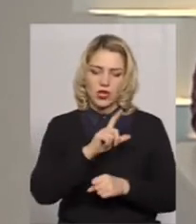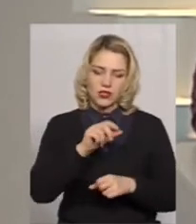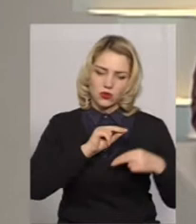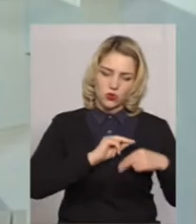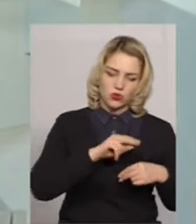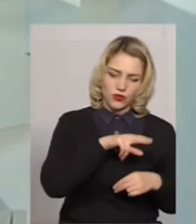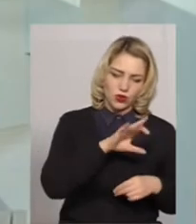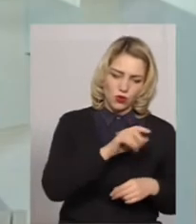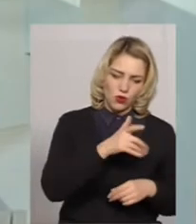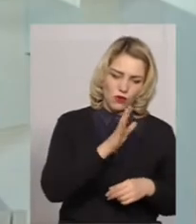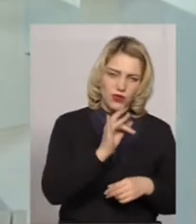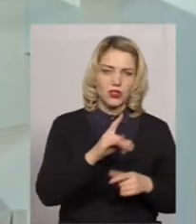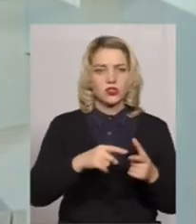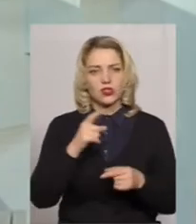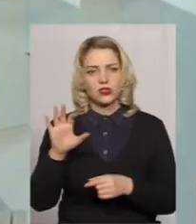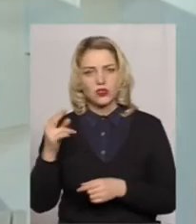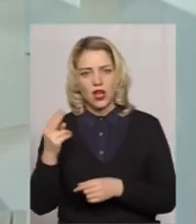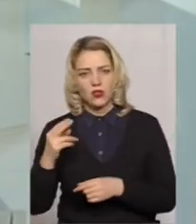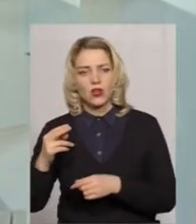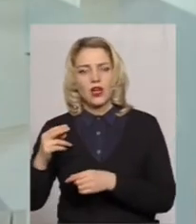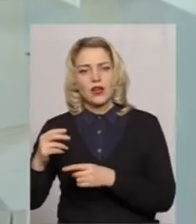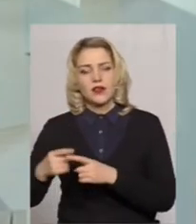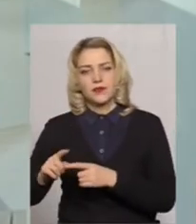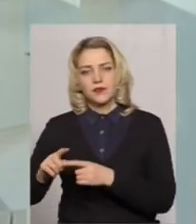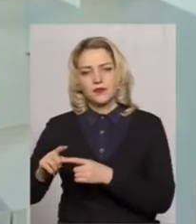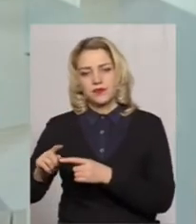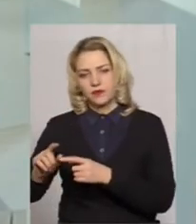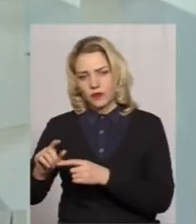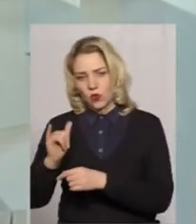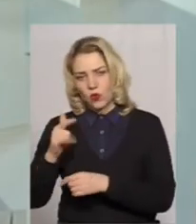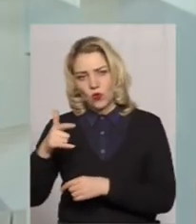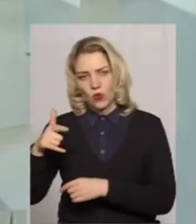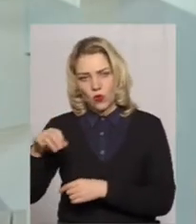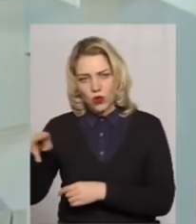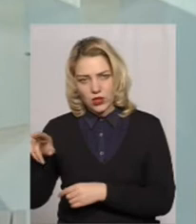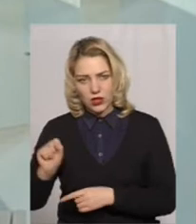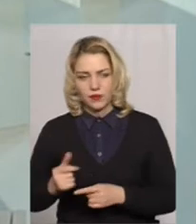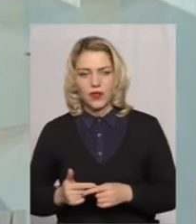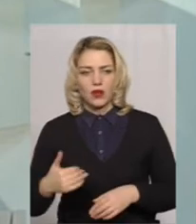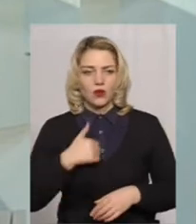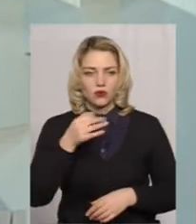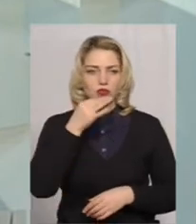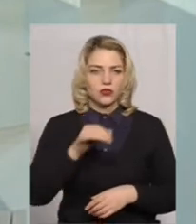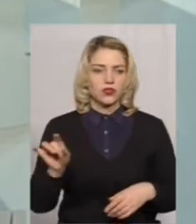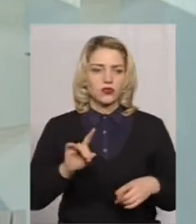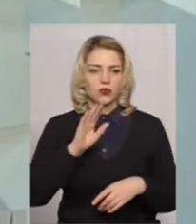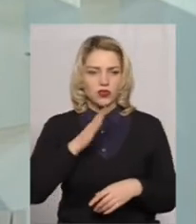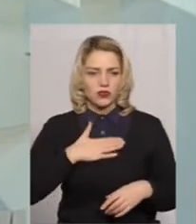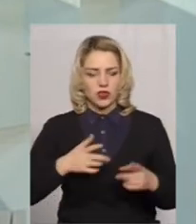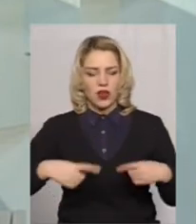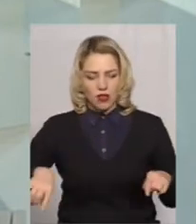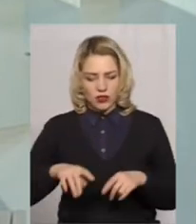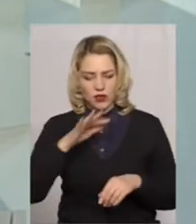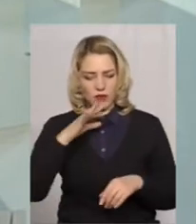проголюють? Так, хочу зазначити, що такі підприємства в нашої будівельної галузі, по місту, які вже багато